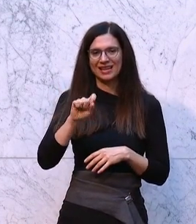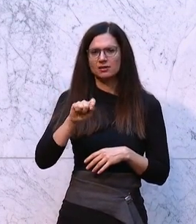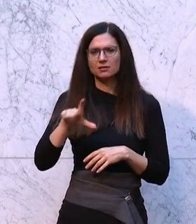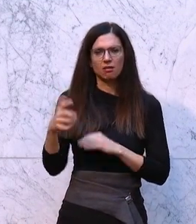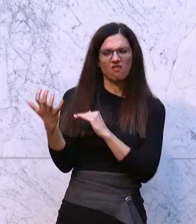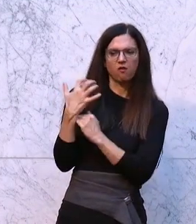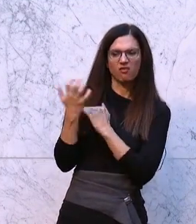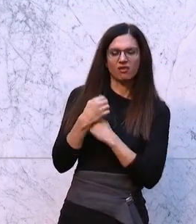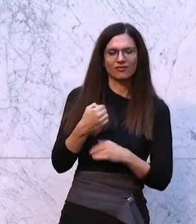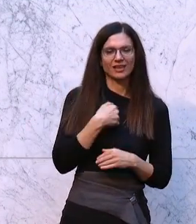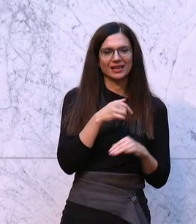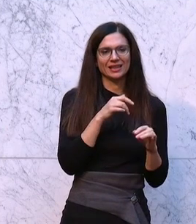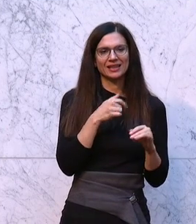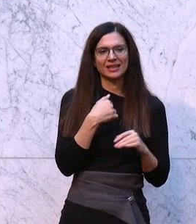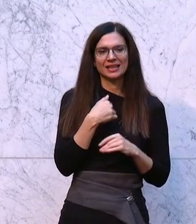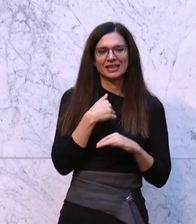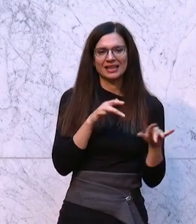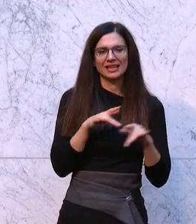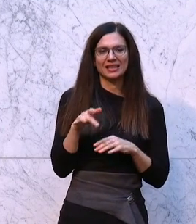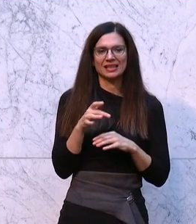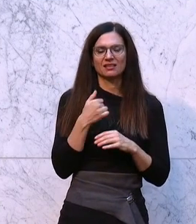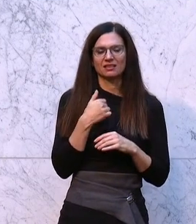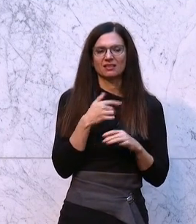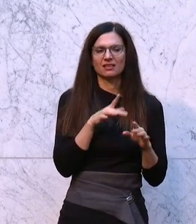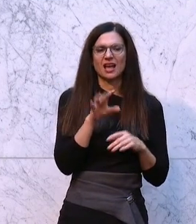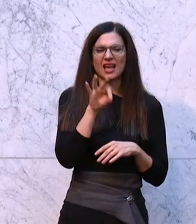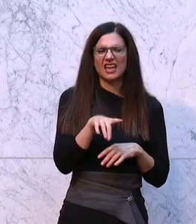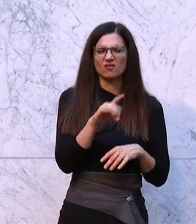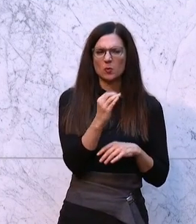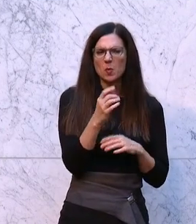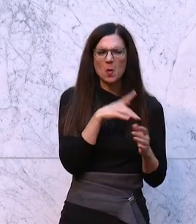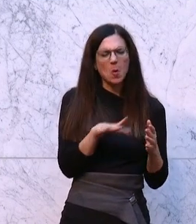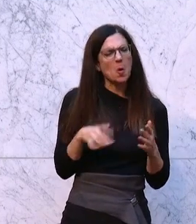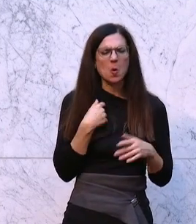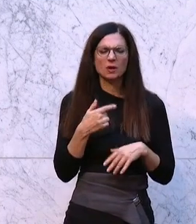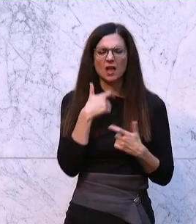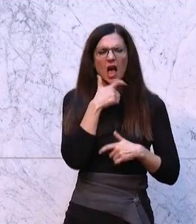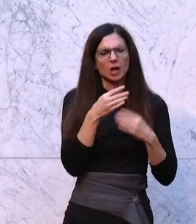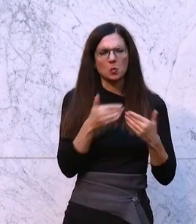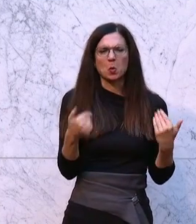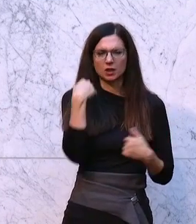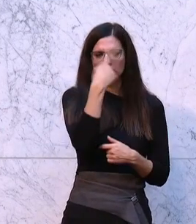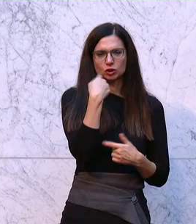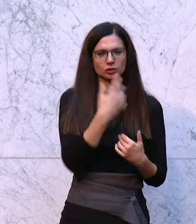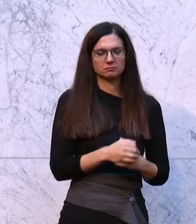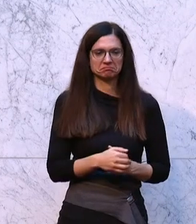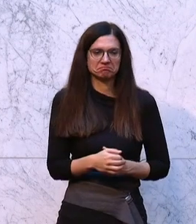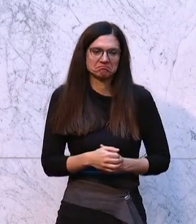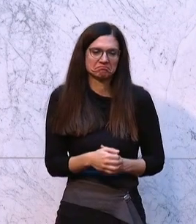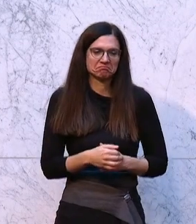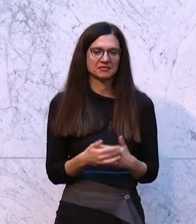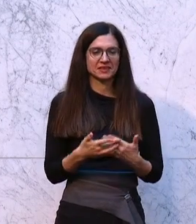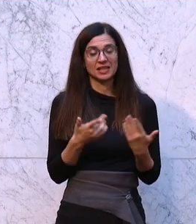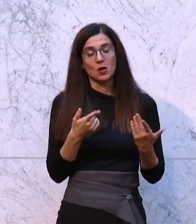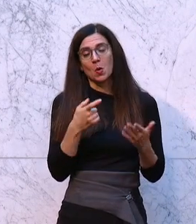Vorwurf eingetragen, ich sei das revisionistische Gesicht der Freiheitlichen Partei. Was ich zugegebenermaßen trotz